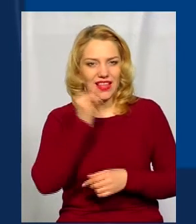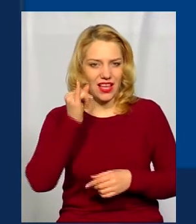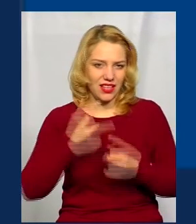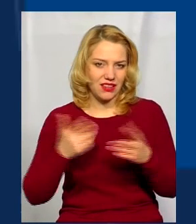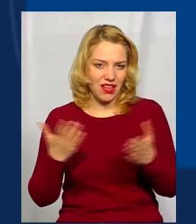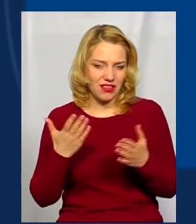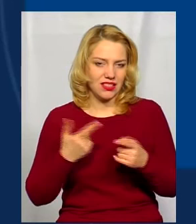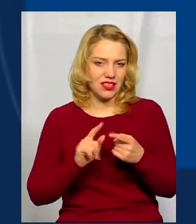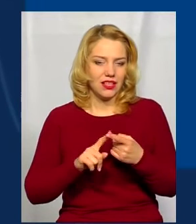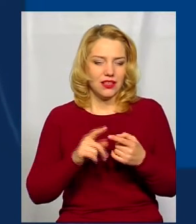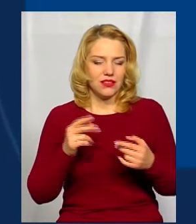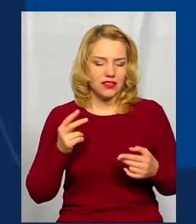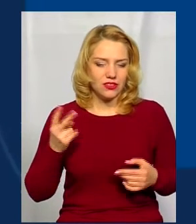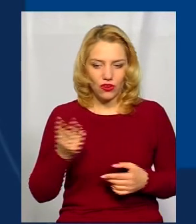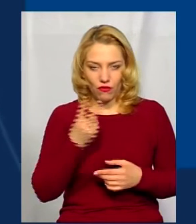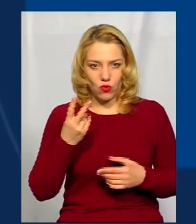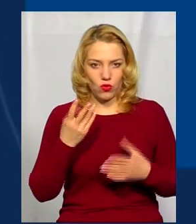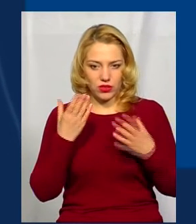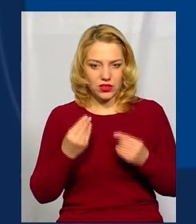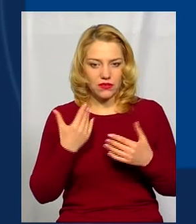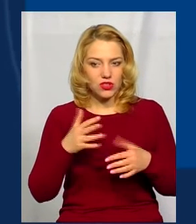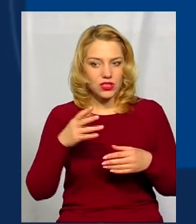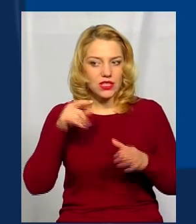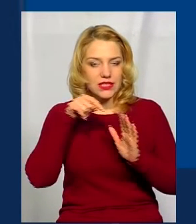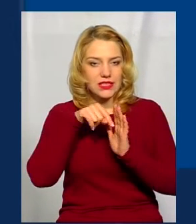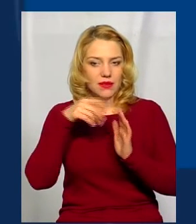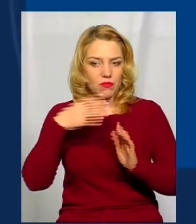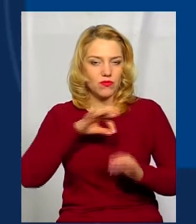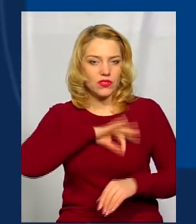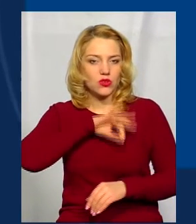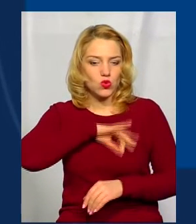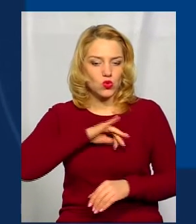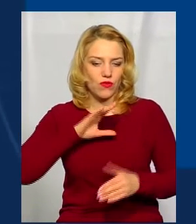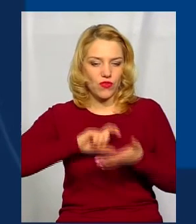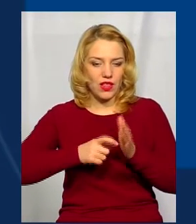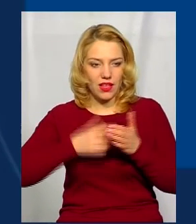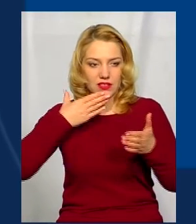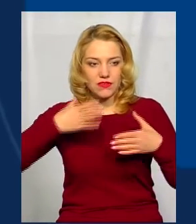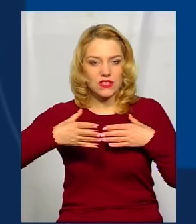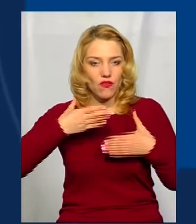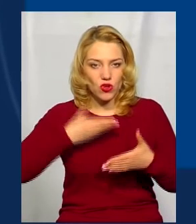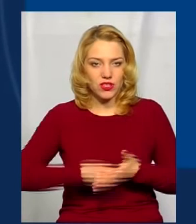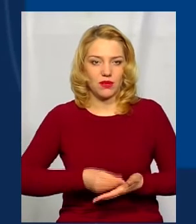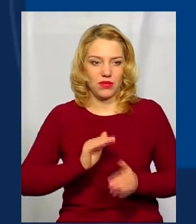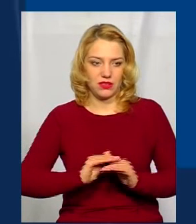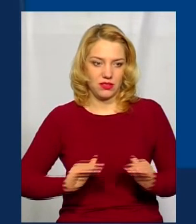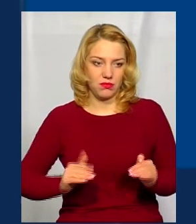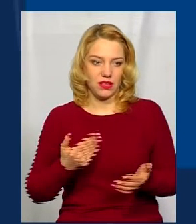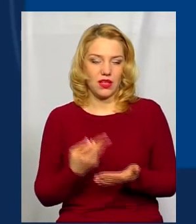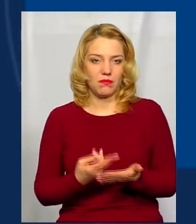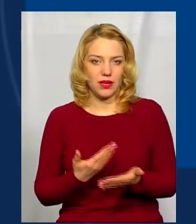надзвичайно креативних днів. Застосовую зараз у класі своїми дітьми, до прикладу,